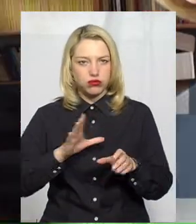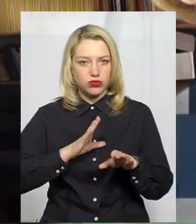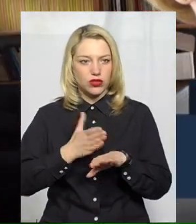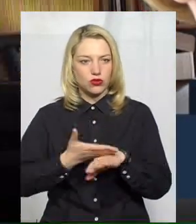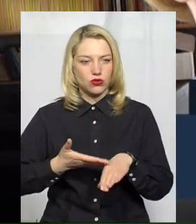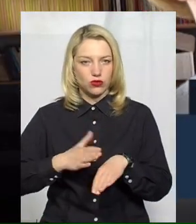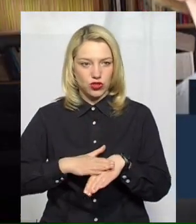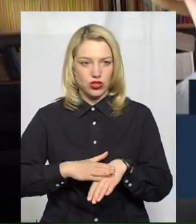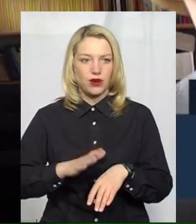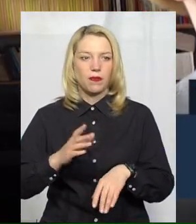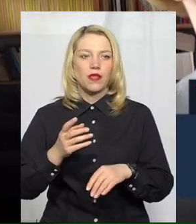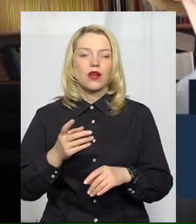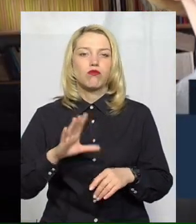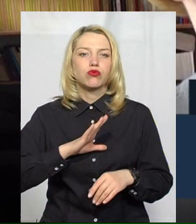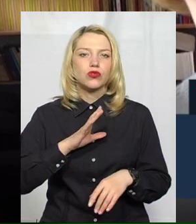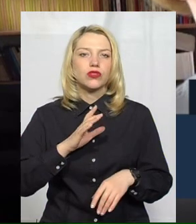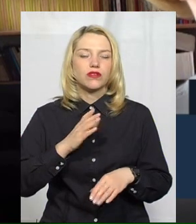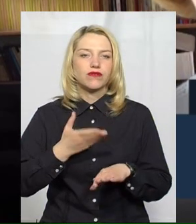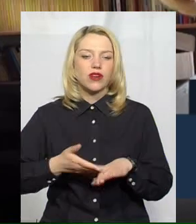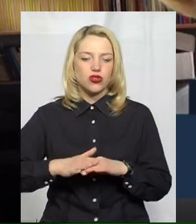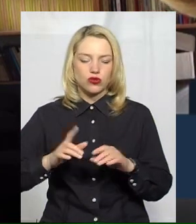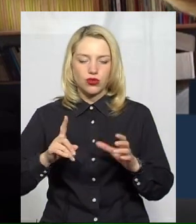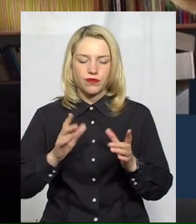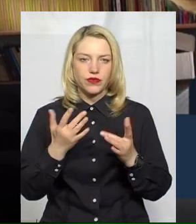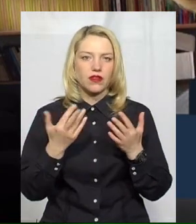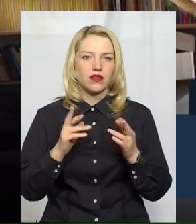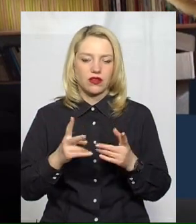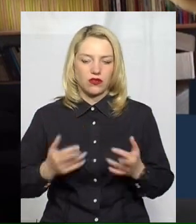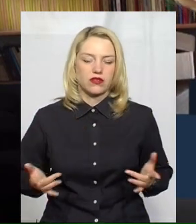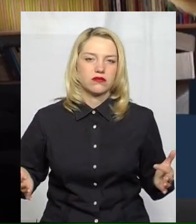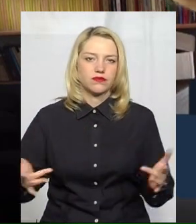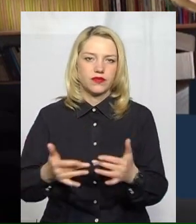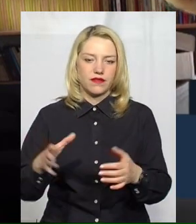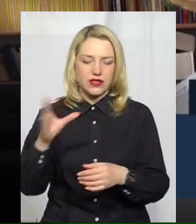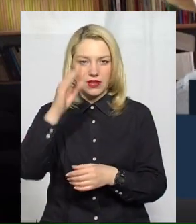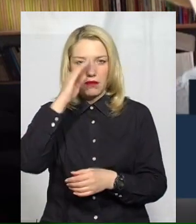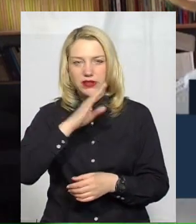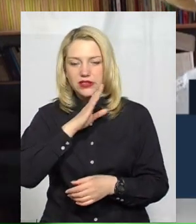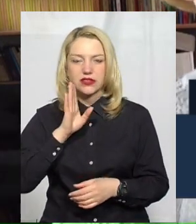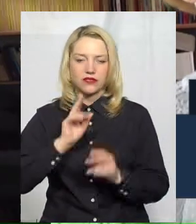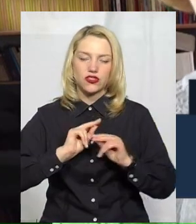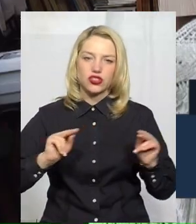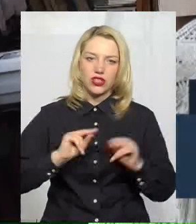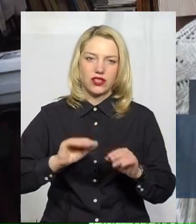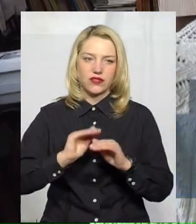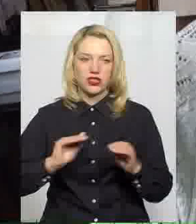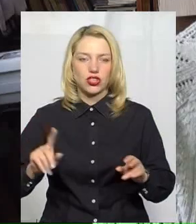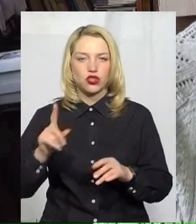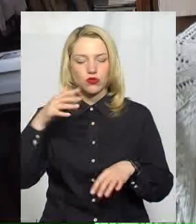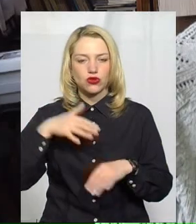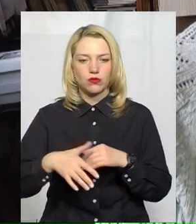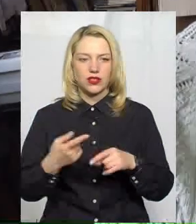Труднощі були організаційні, зібрати, всіх налаштувати, і батьків, і дітей, і всіх вчителів, щоб вони зрозуміли цей процес. І